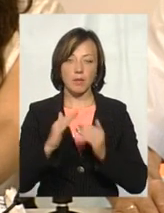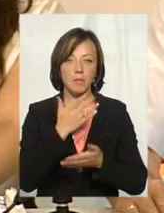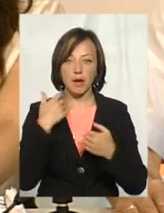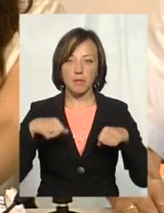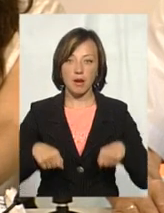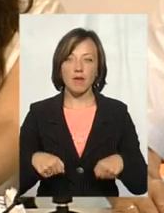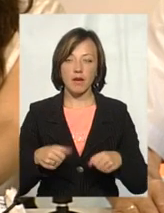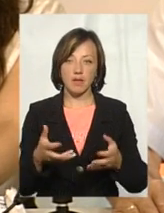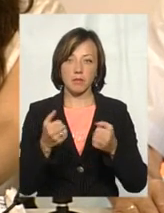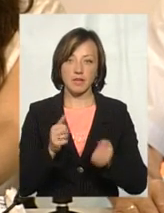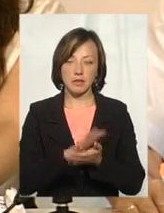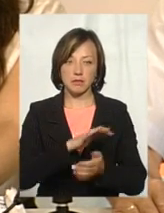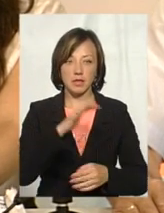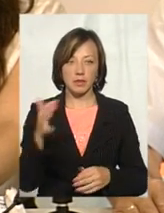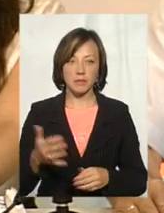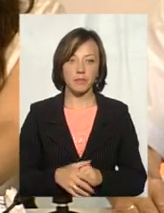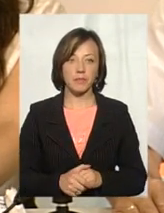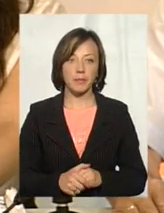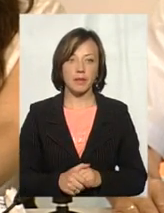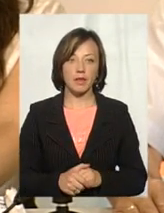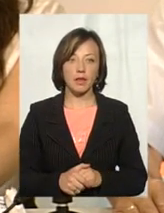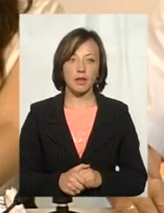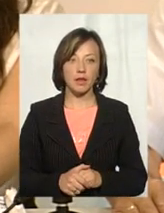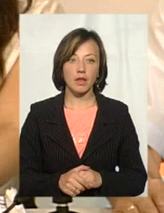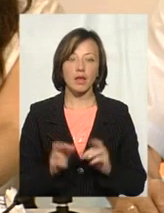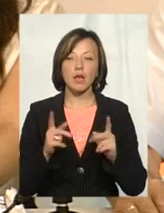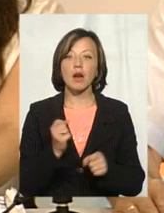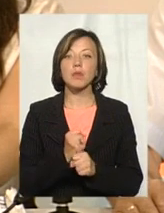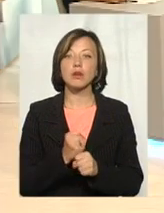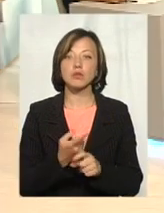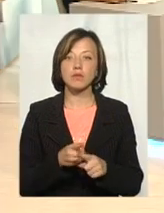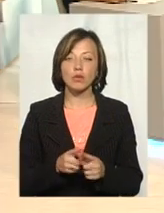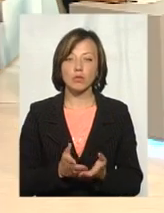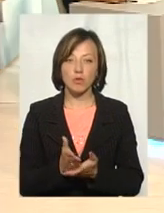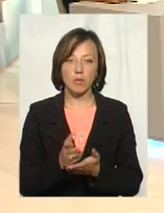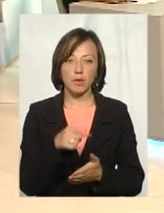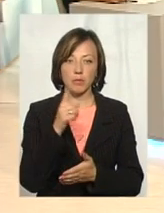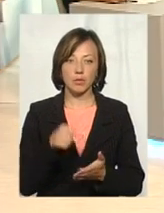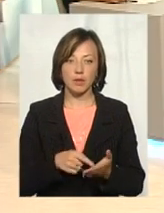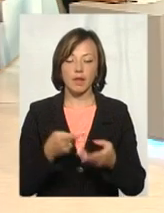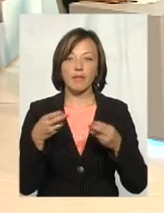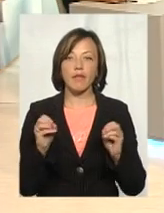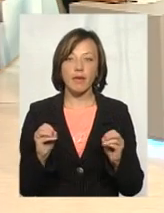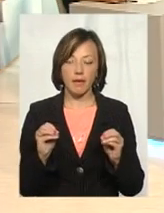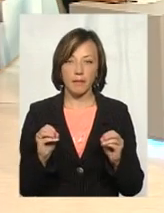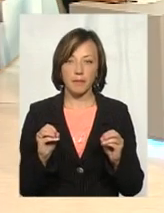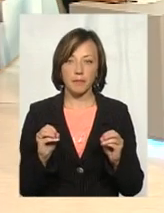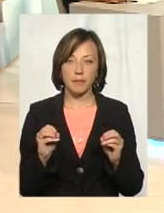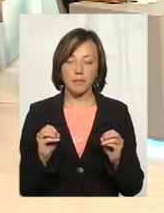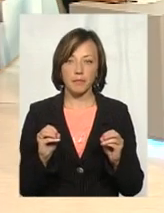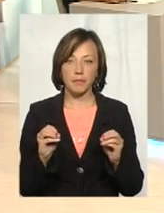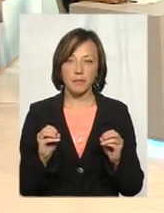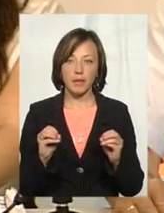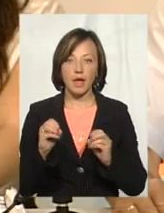приймати відповідне сміття. Я хотів би яколовість запитати, як вони працюють в даному напрямку. Де? І